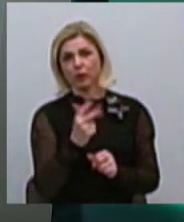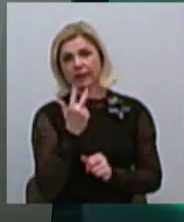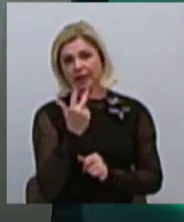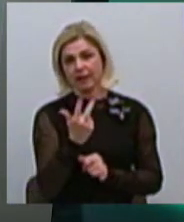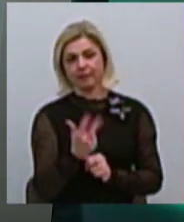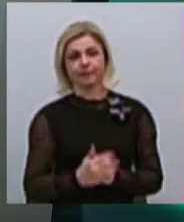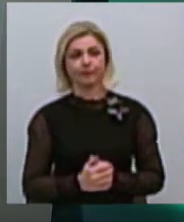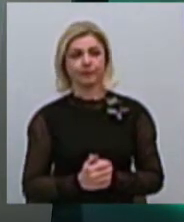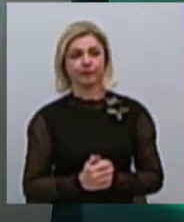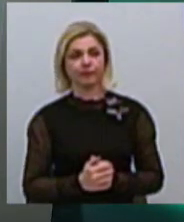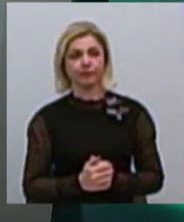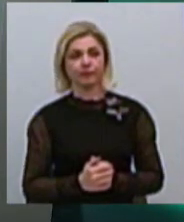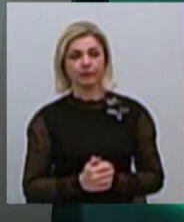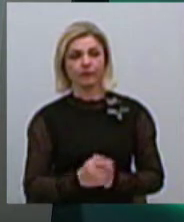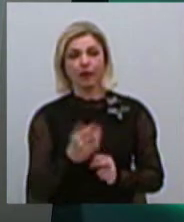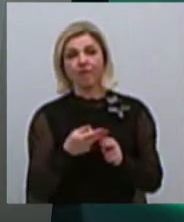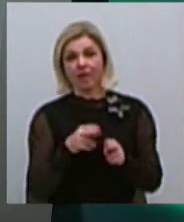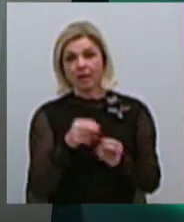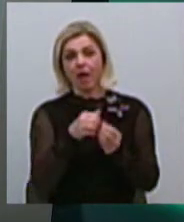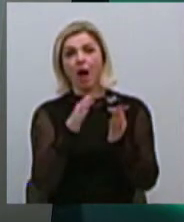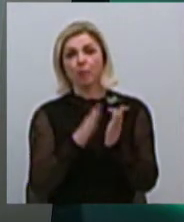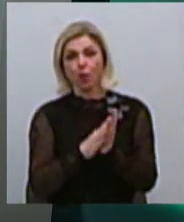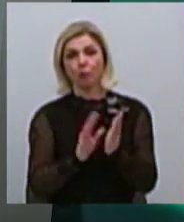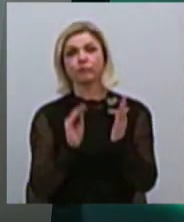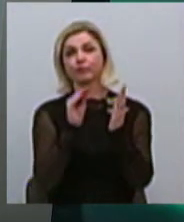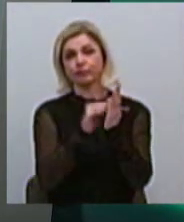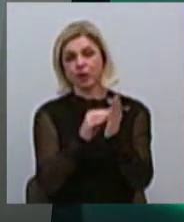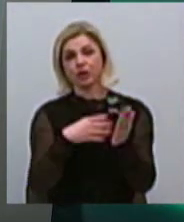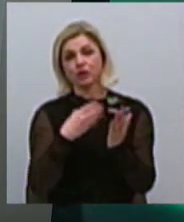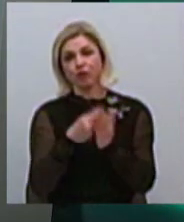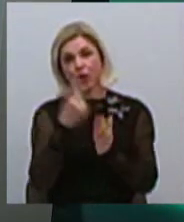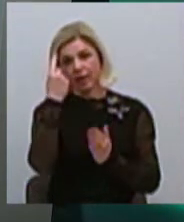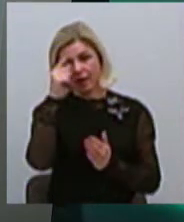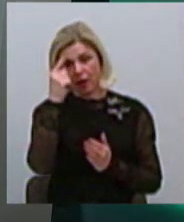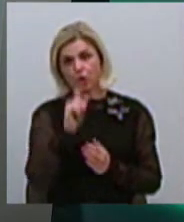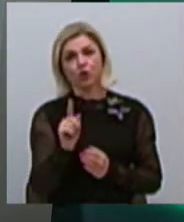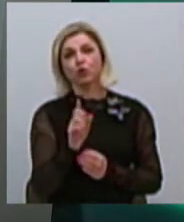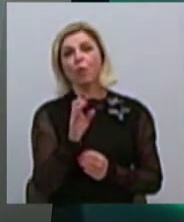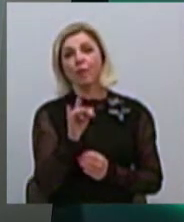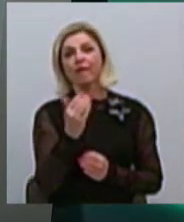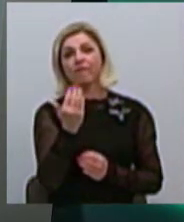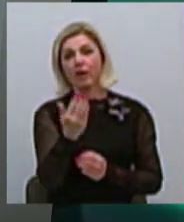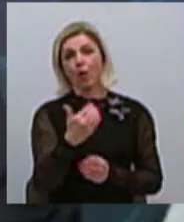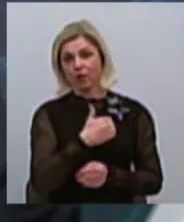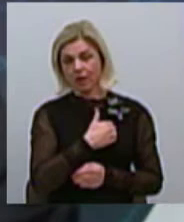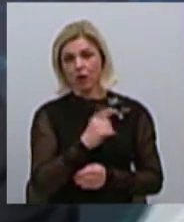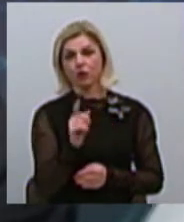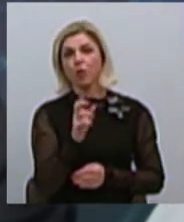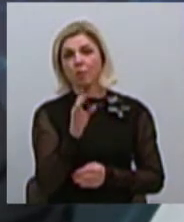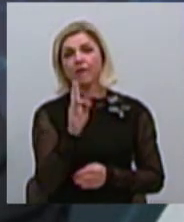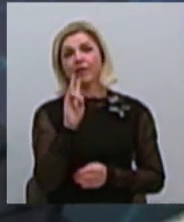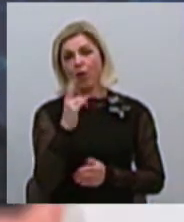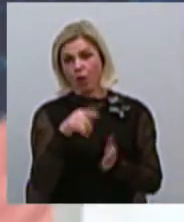Тобто, в цей об'єм помістити свою ідею. Тобто, що б ви хотіли, щоб в городі Ніколаїві було